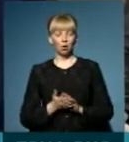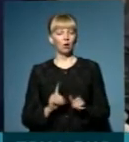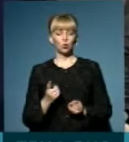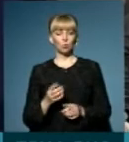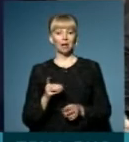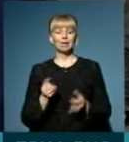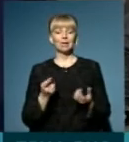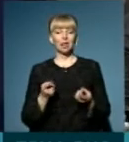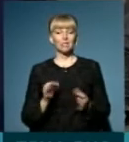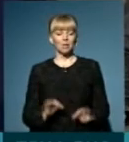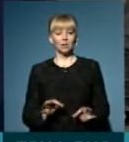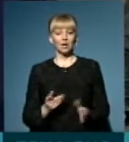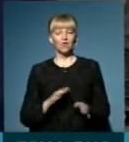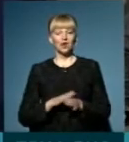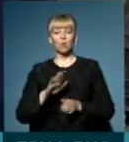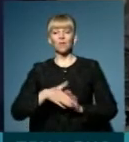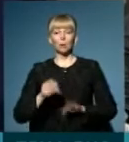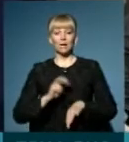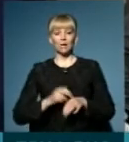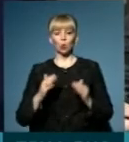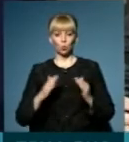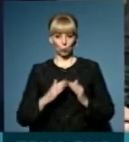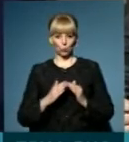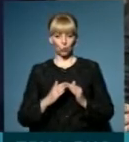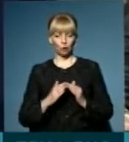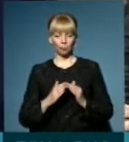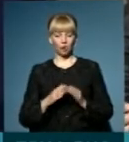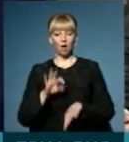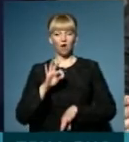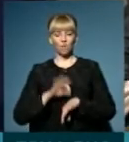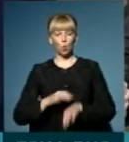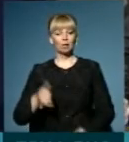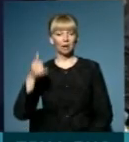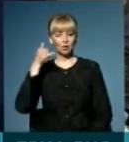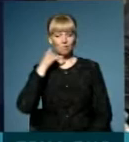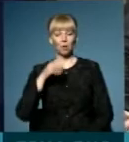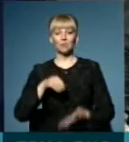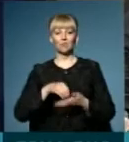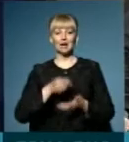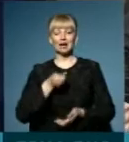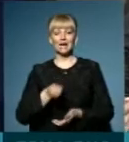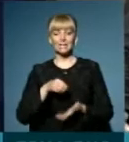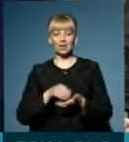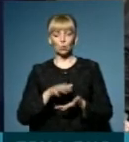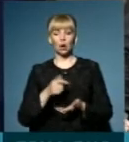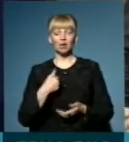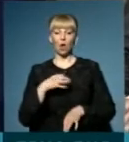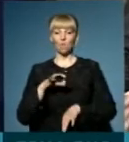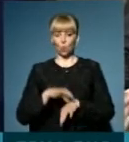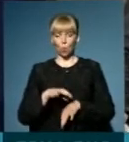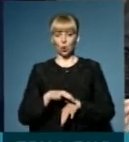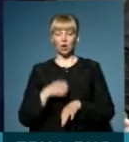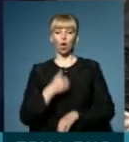чому? Тому що, насправді, як відбувається виклик лікаря додому. Хворий телефонує в реєстратуру і каже, я хворий,